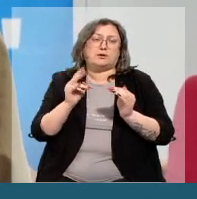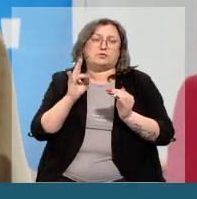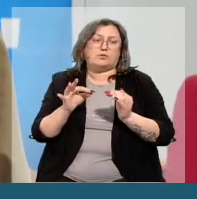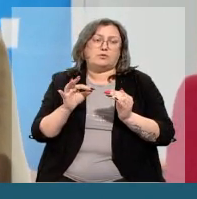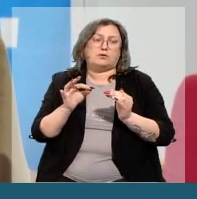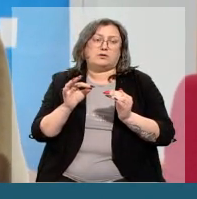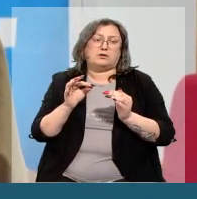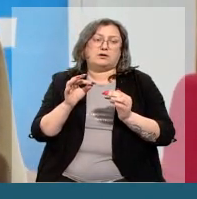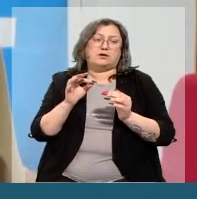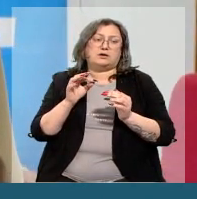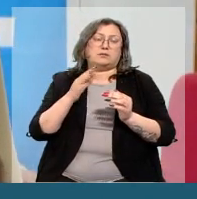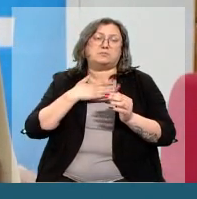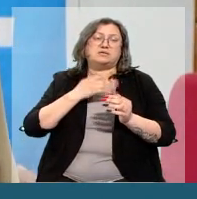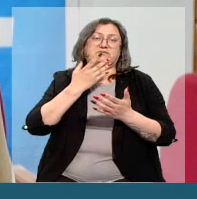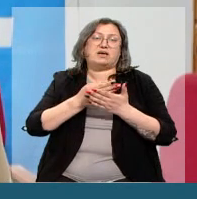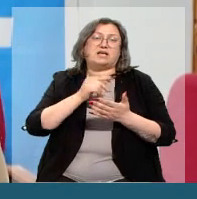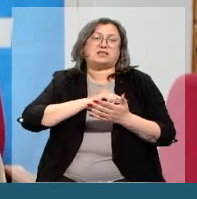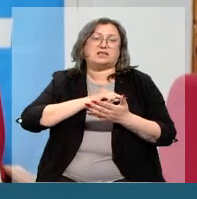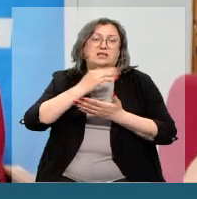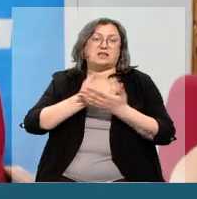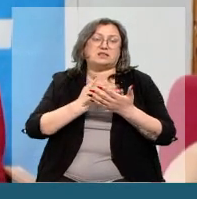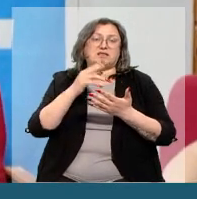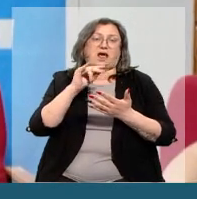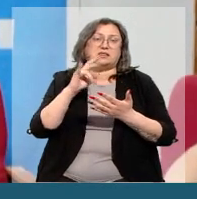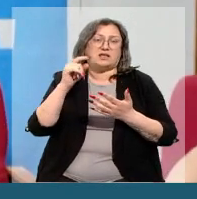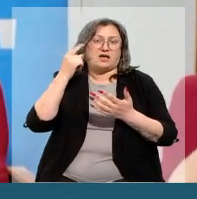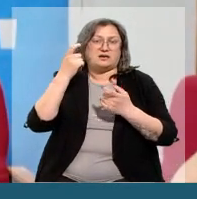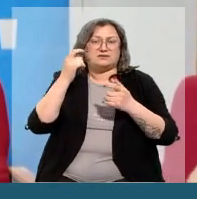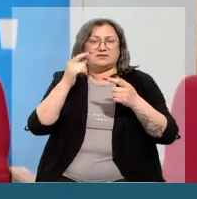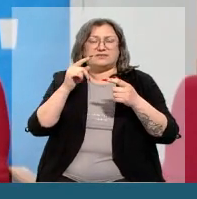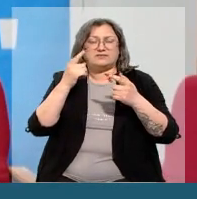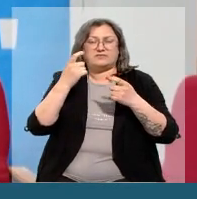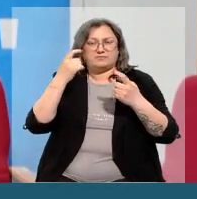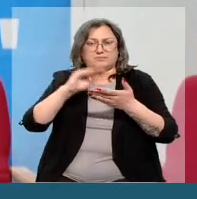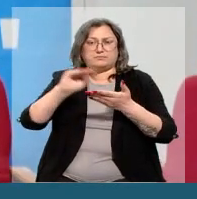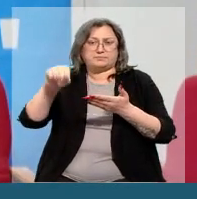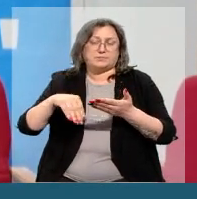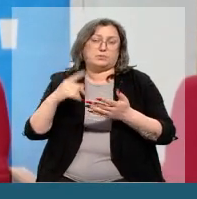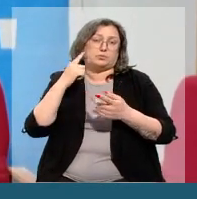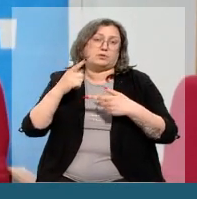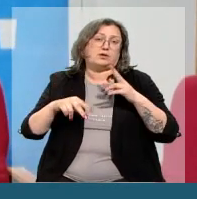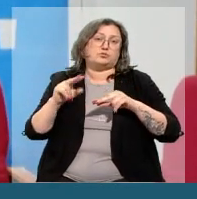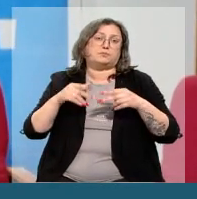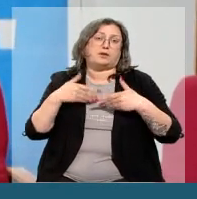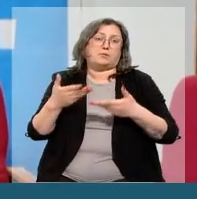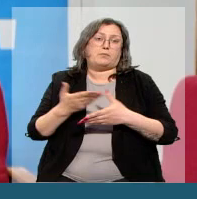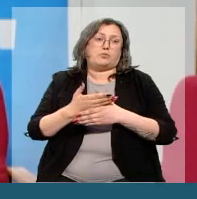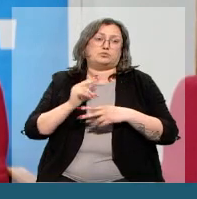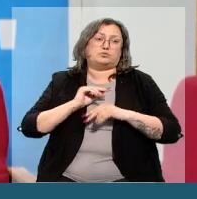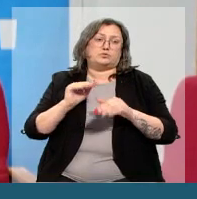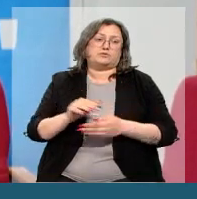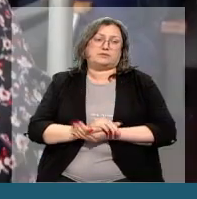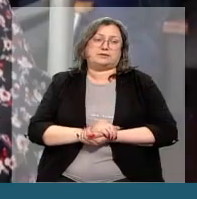данные мы свои оставили. И я надеюсь, что пригласят и помогут мне с